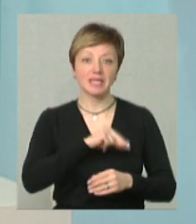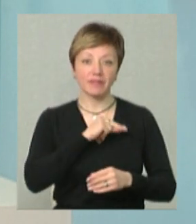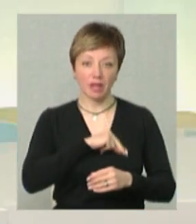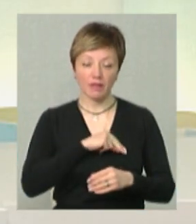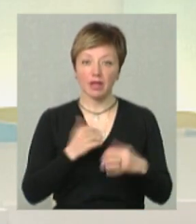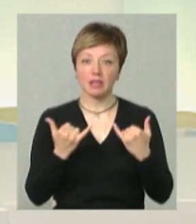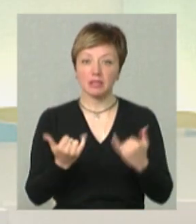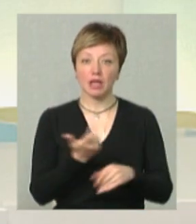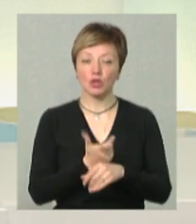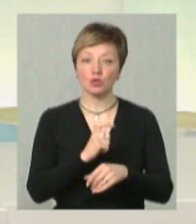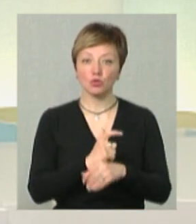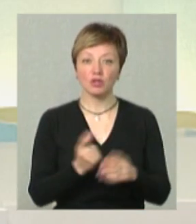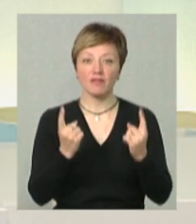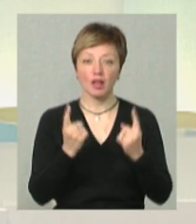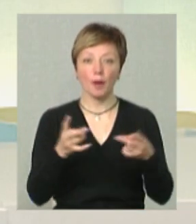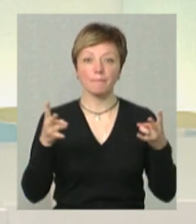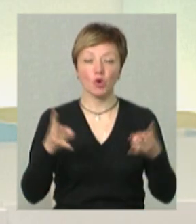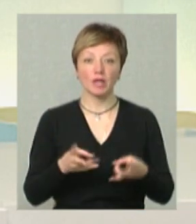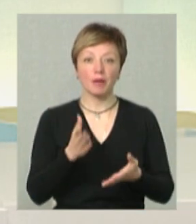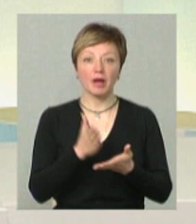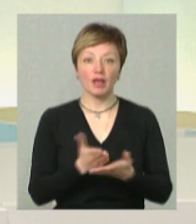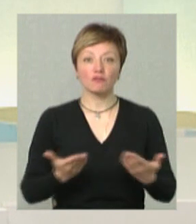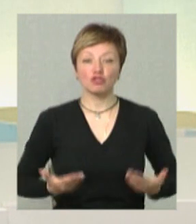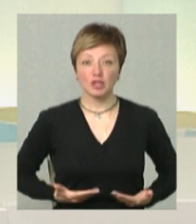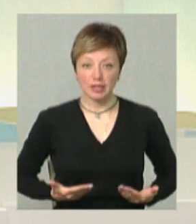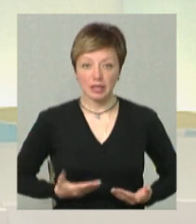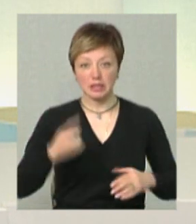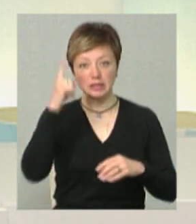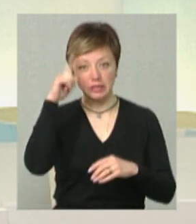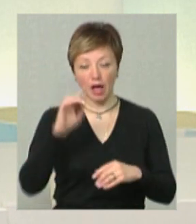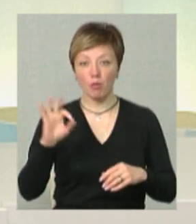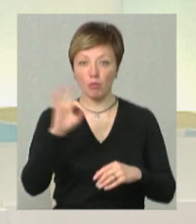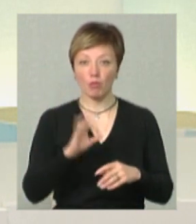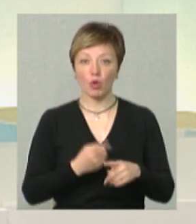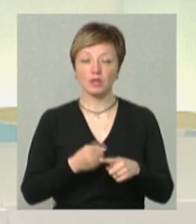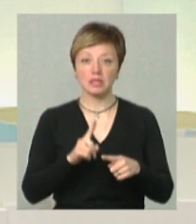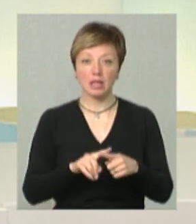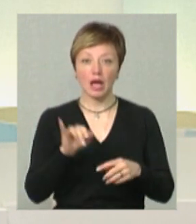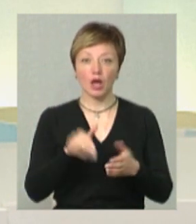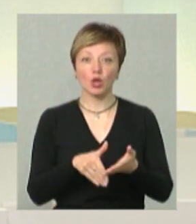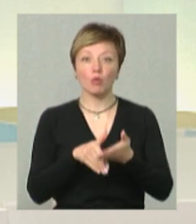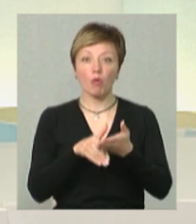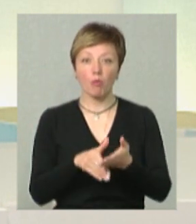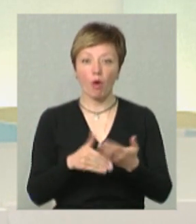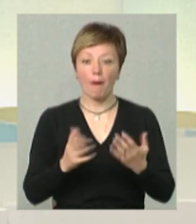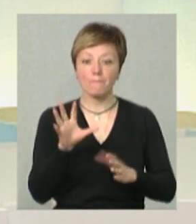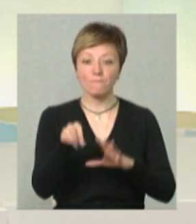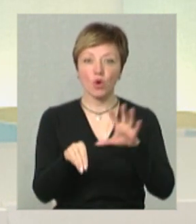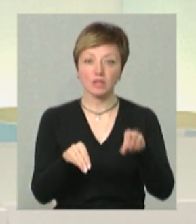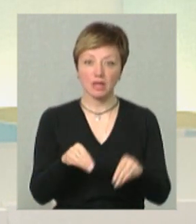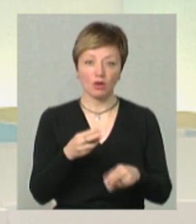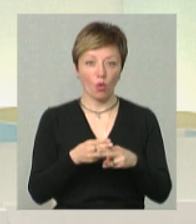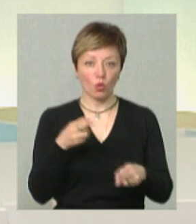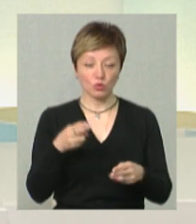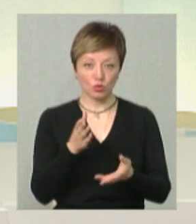Зараз дуже велика потреба є в житлі, ми знаємо про це, і допомога у поселенні також дуже гостро